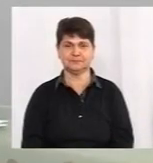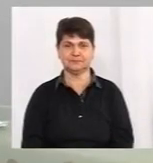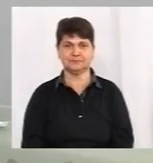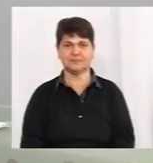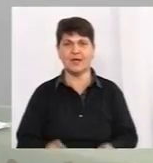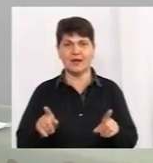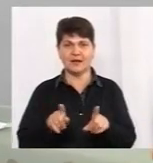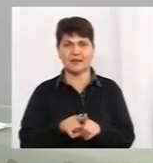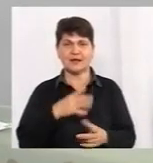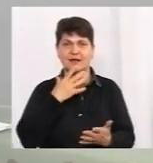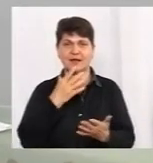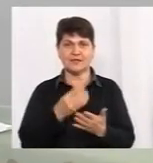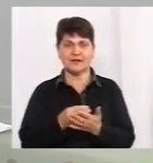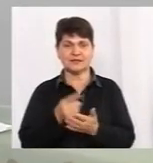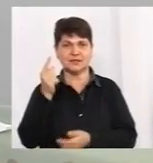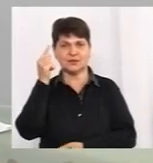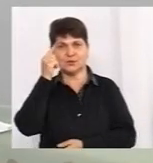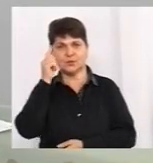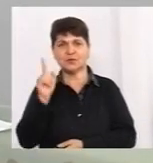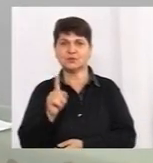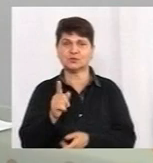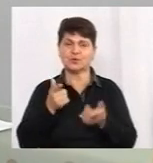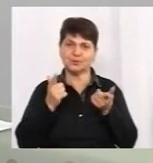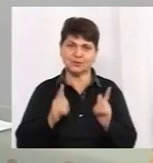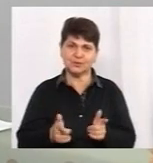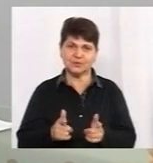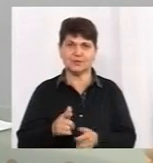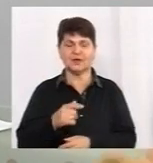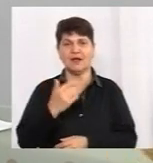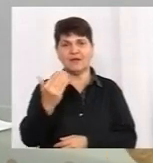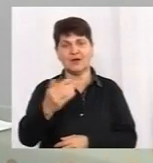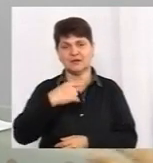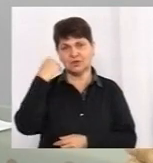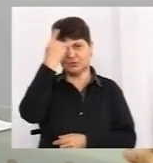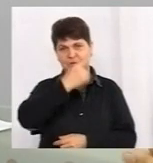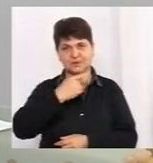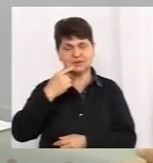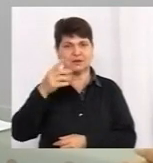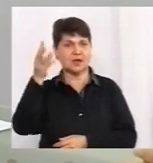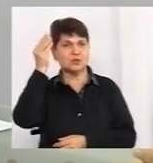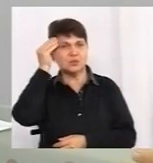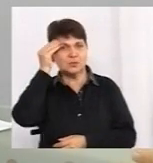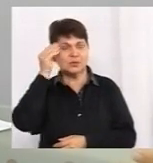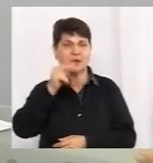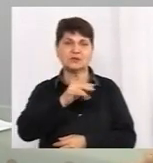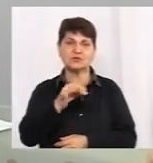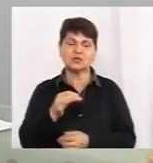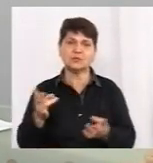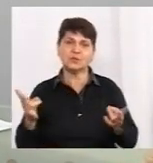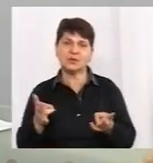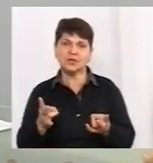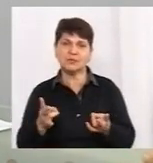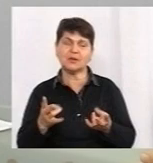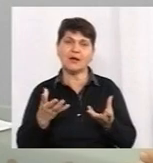Такі, власне, думки почулись. Чим погоджуєтесь? Чи мені ваша особиста думка? Чи все ж таки потрібно послаблювати